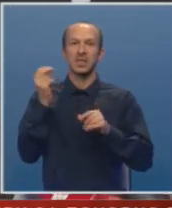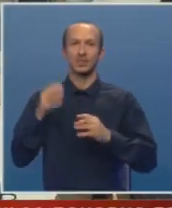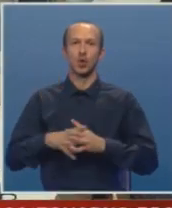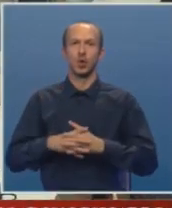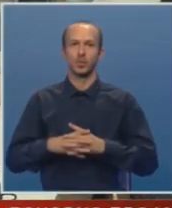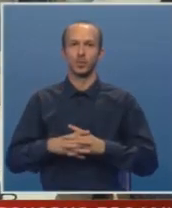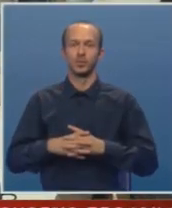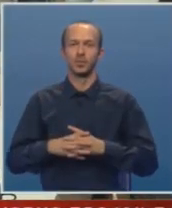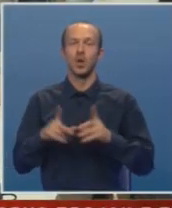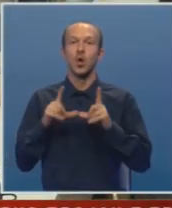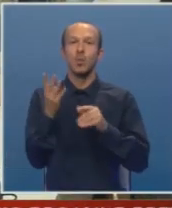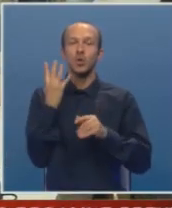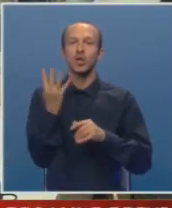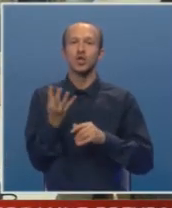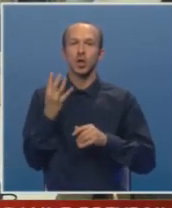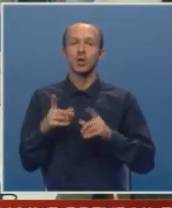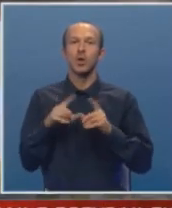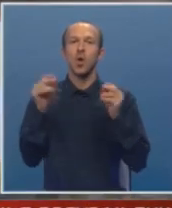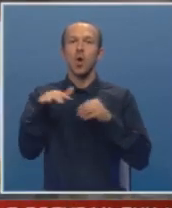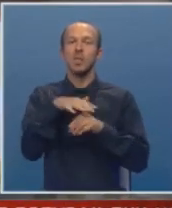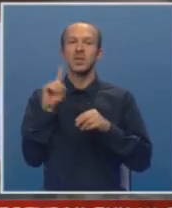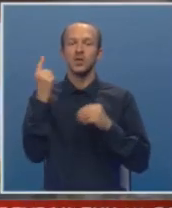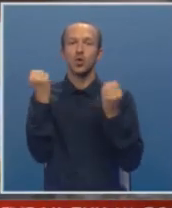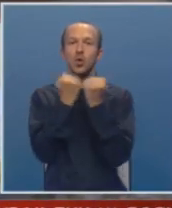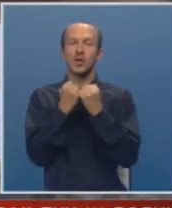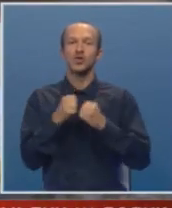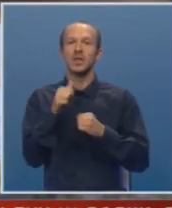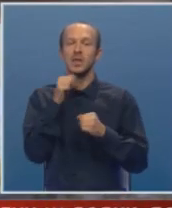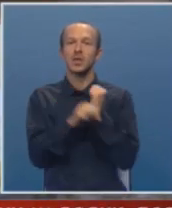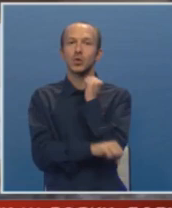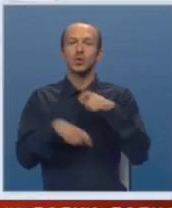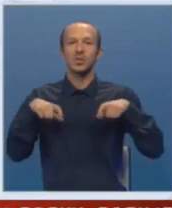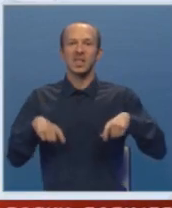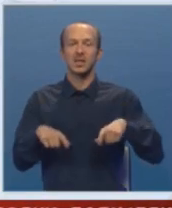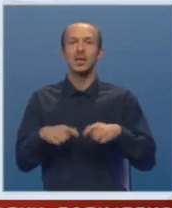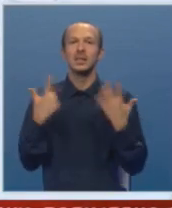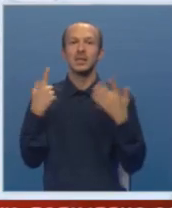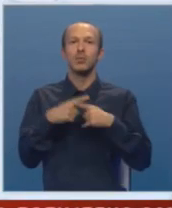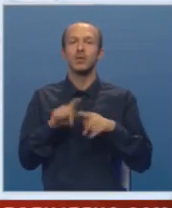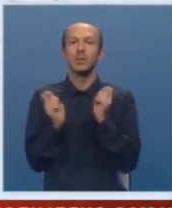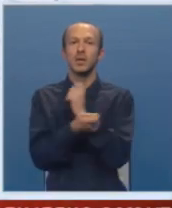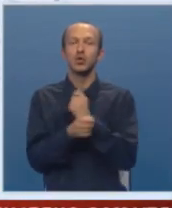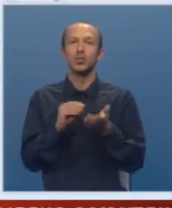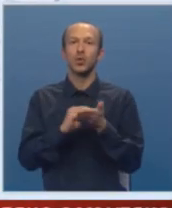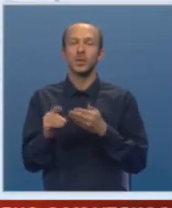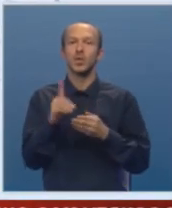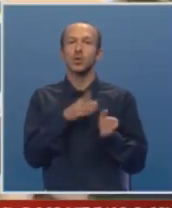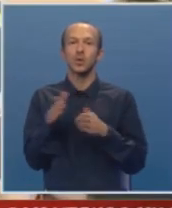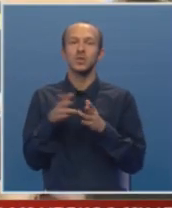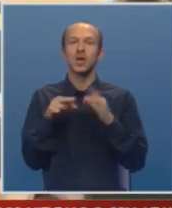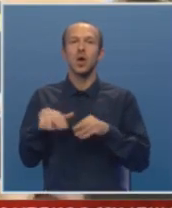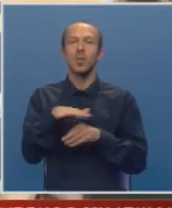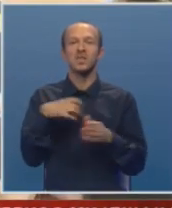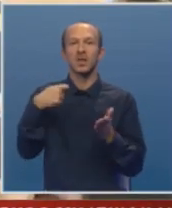Srpskoj. U protekle četiri godine u oblasti visokog obrazovanja i istudenskog standarda, sedam puta mijenjani su propisi koji se odnose na